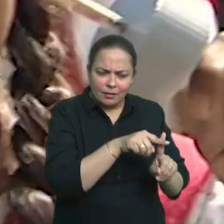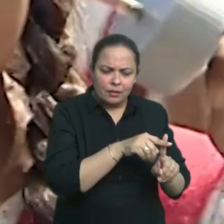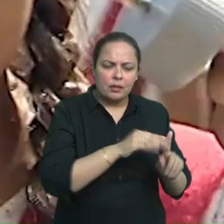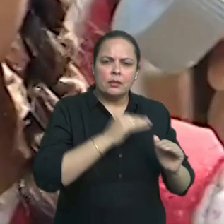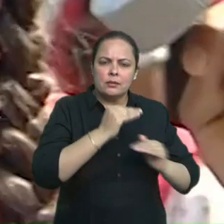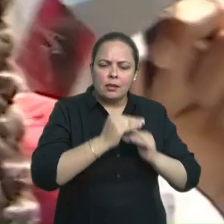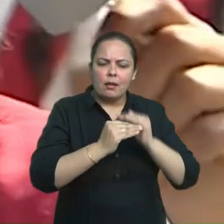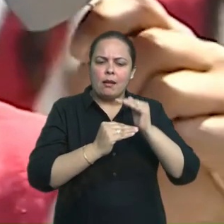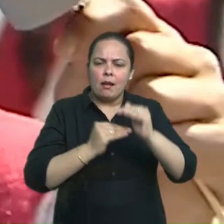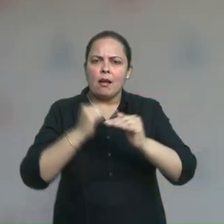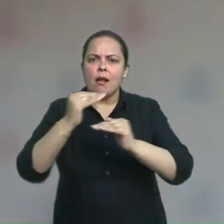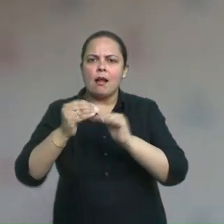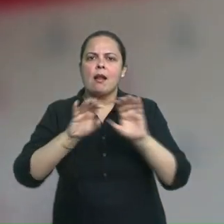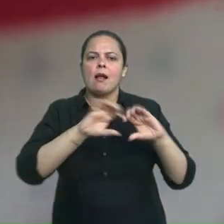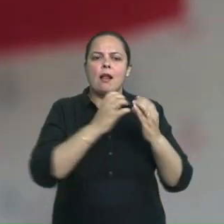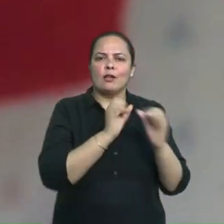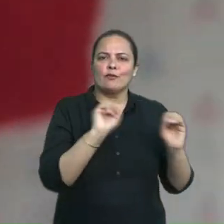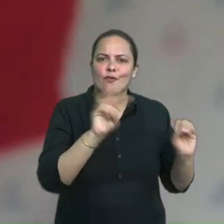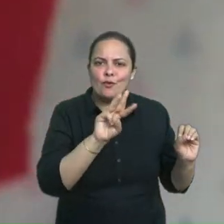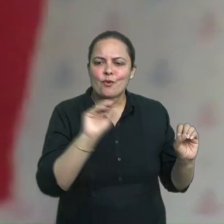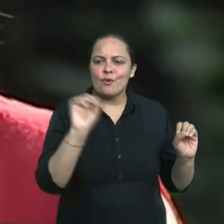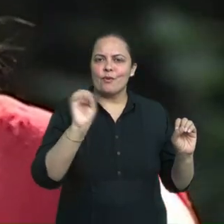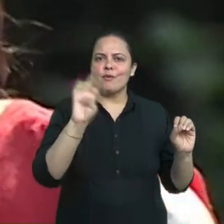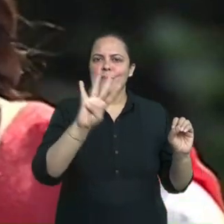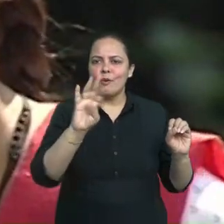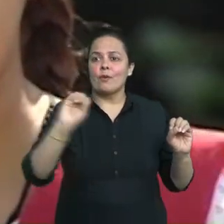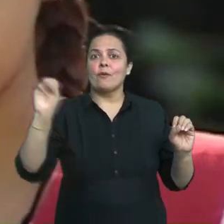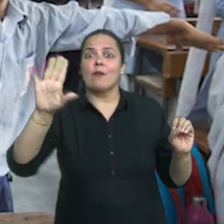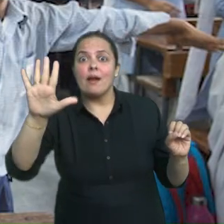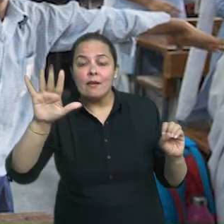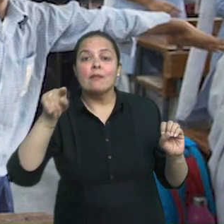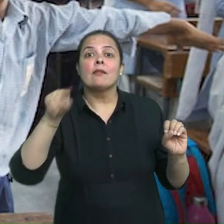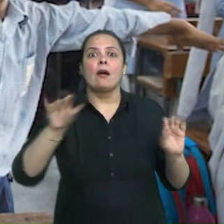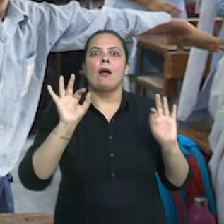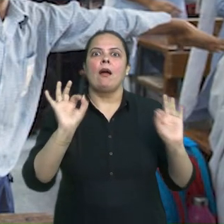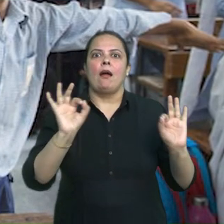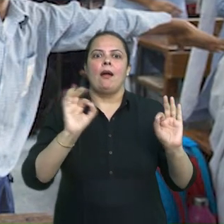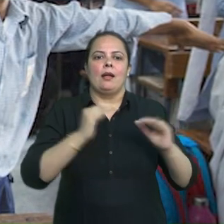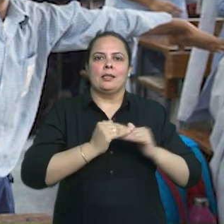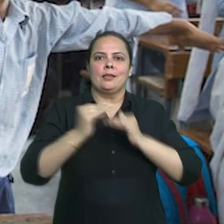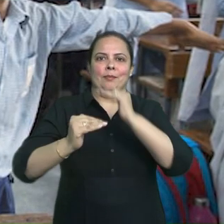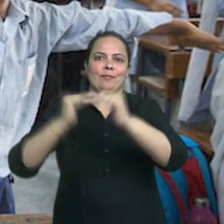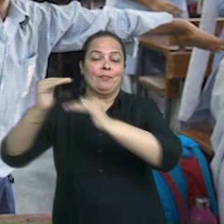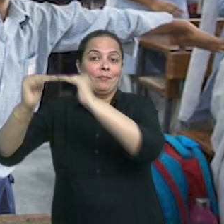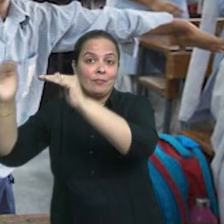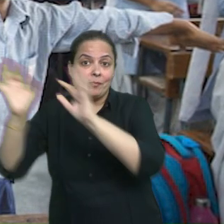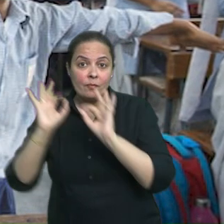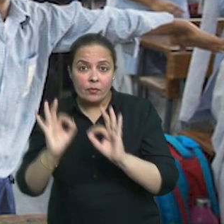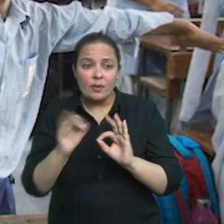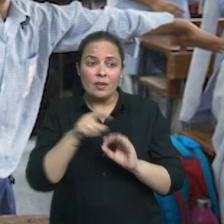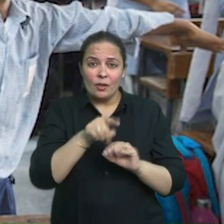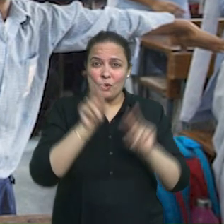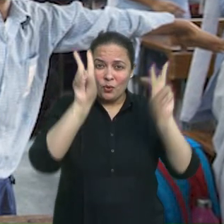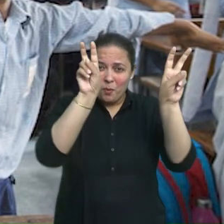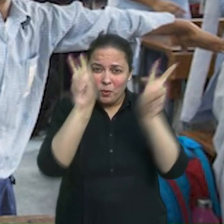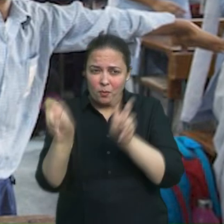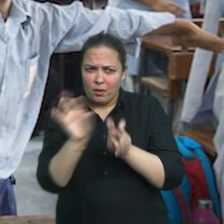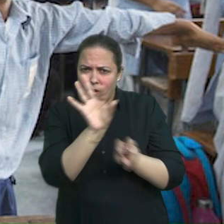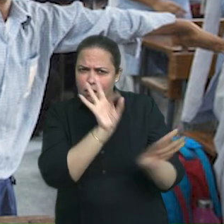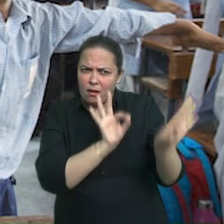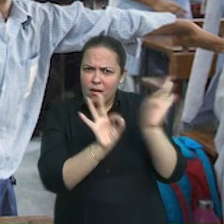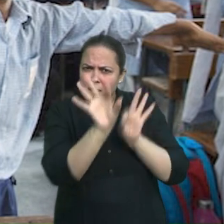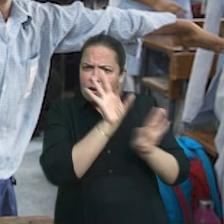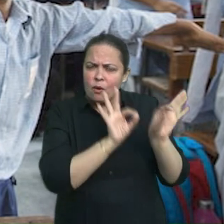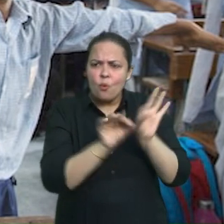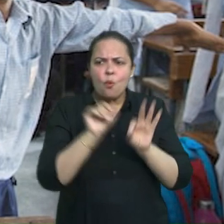छोटे बच्चों की ध्यान अवदी बड़ों की अपेक्षा कम होती है। इसे देखते हुए यह विडियो आट से ग्यारा